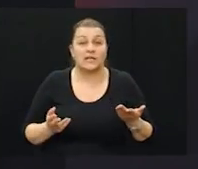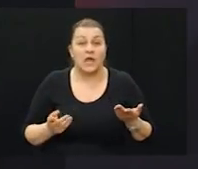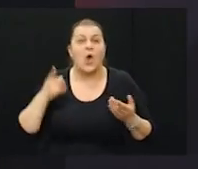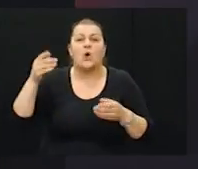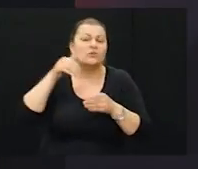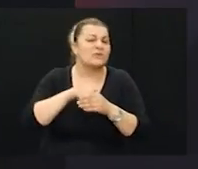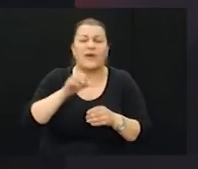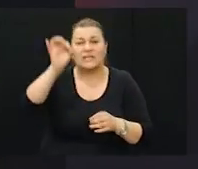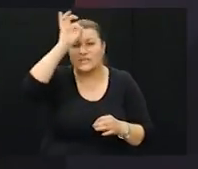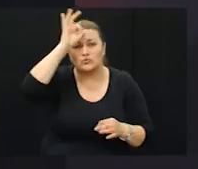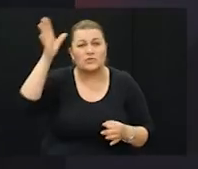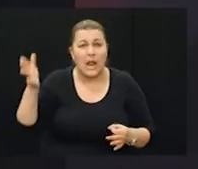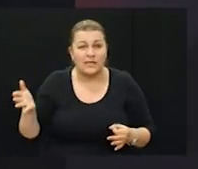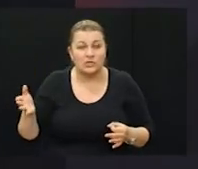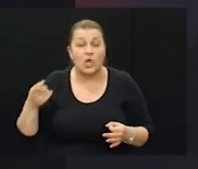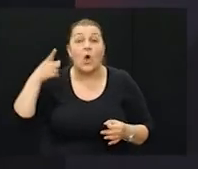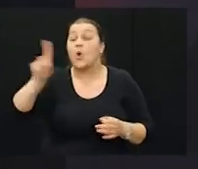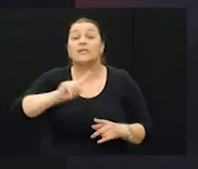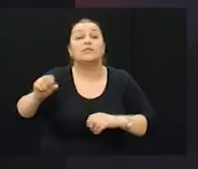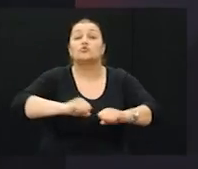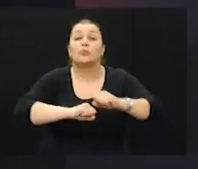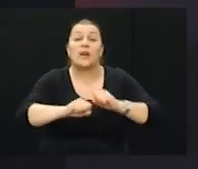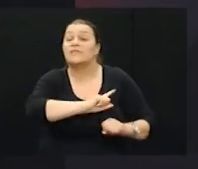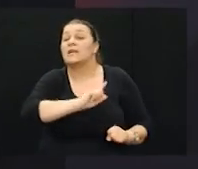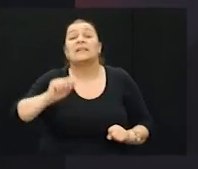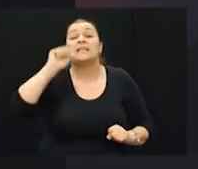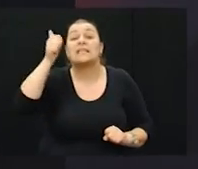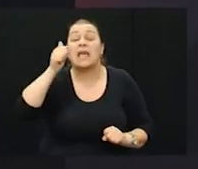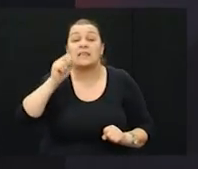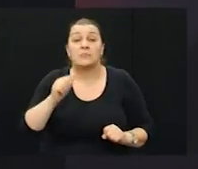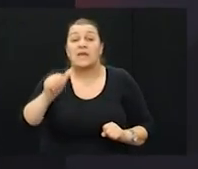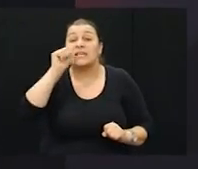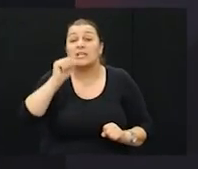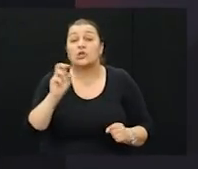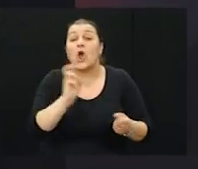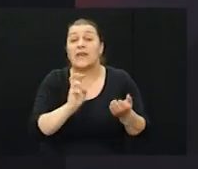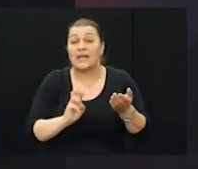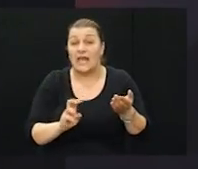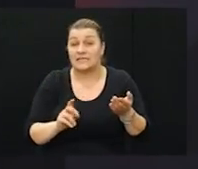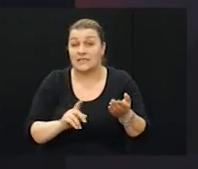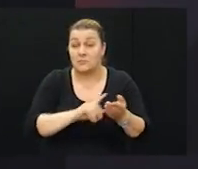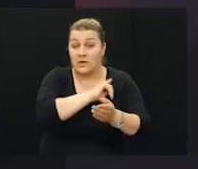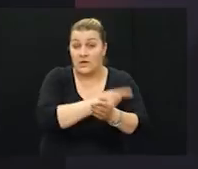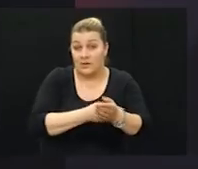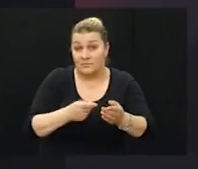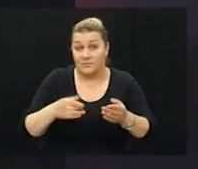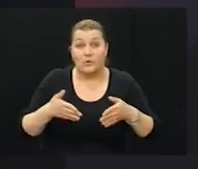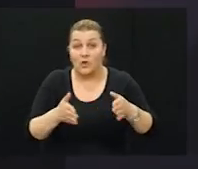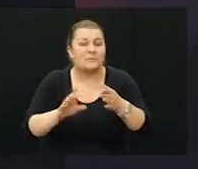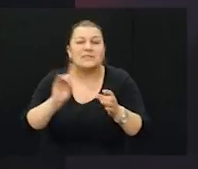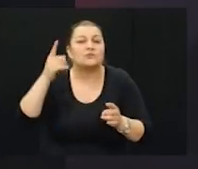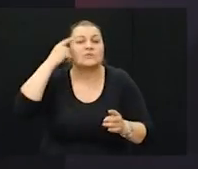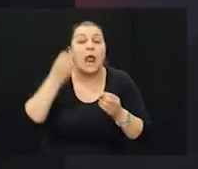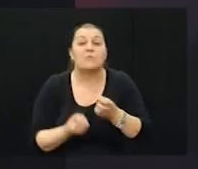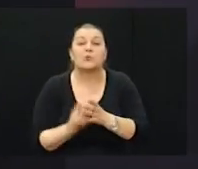Oni zapravo nisu znali ništa. I oni nisu upravljali niti jednim hidroenergetskim objektom. Oni nisu znali ono što je bilo, niti mogli su